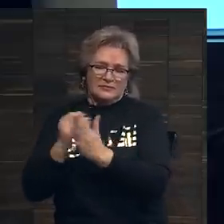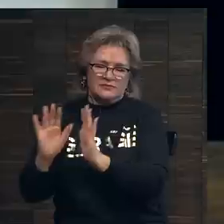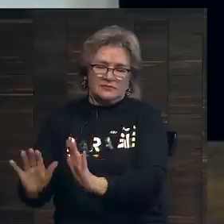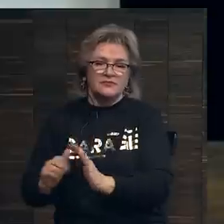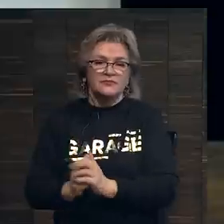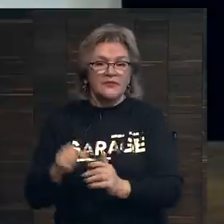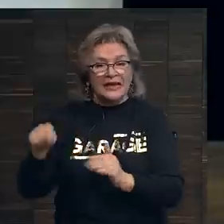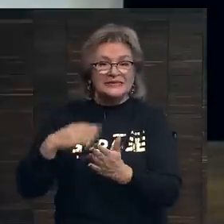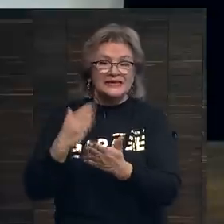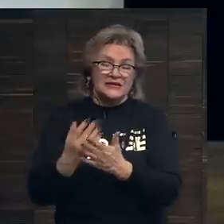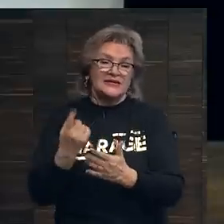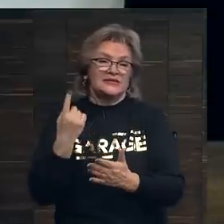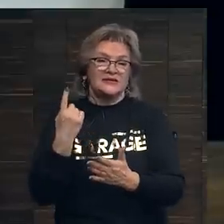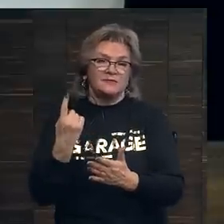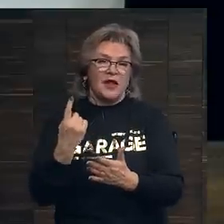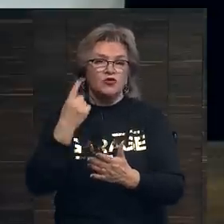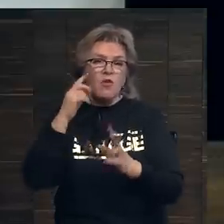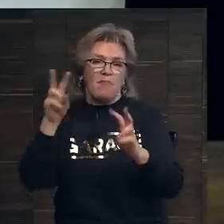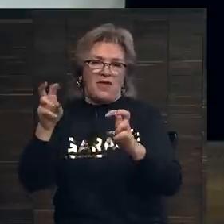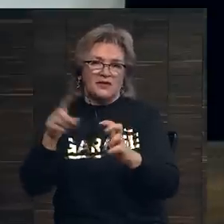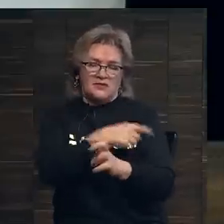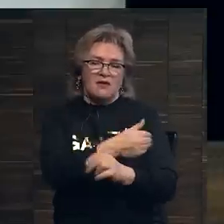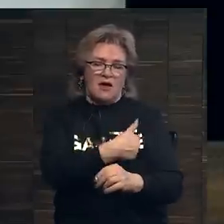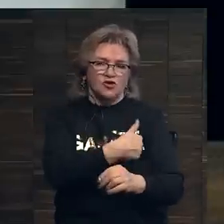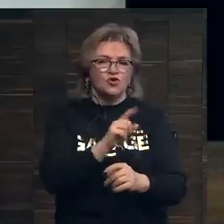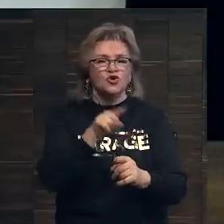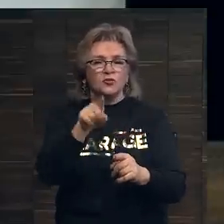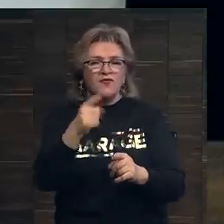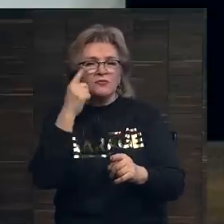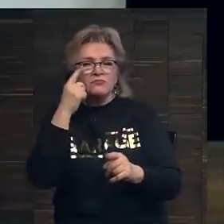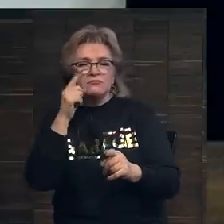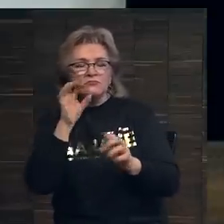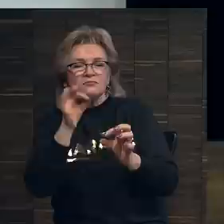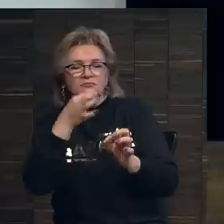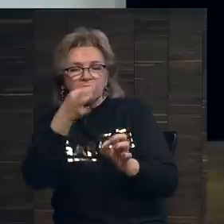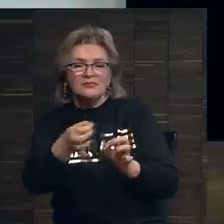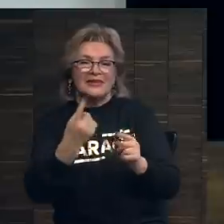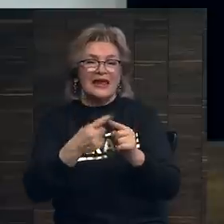Здесь есть одно понятие, которое я хочу ввести. Это